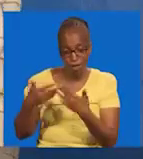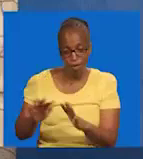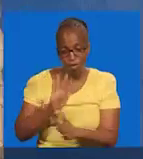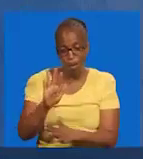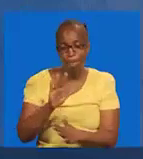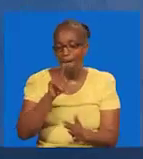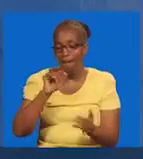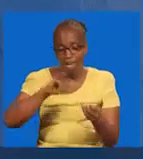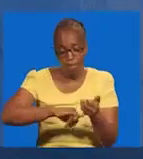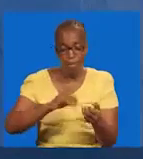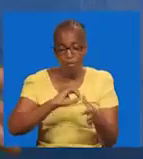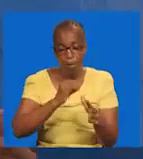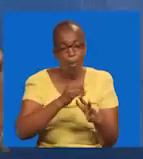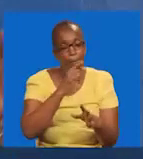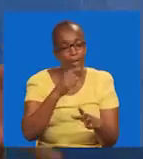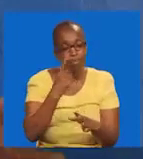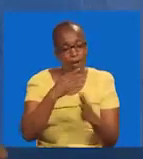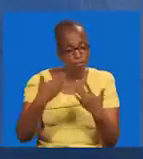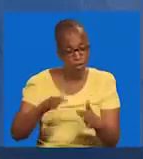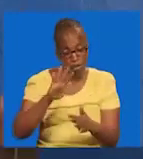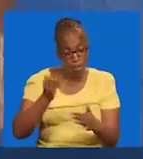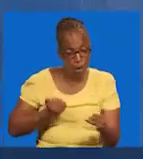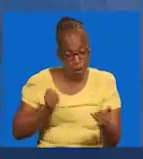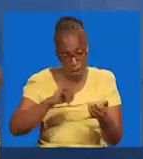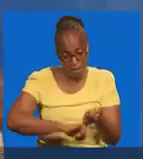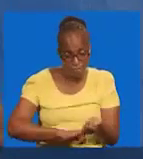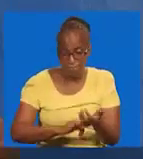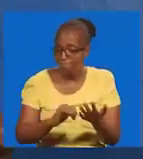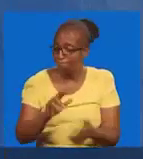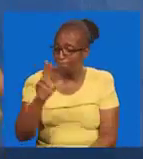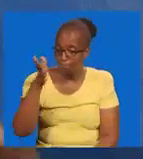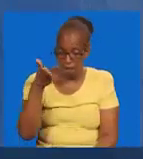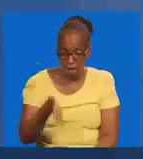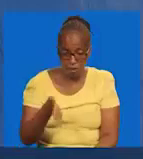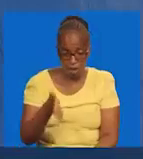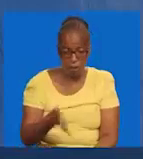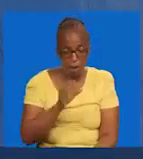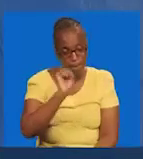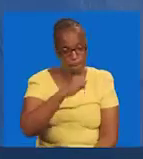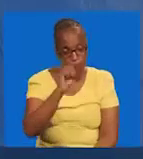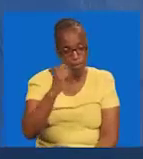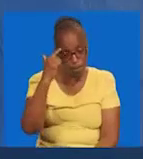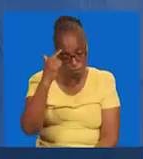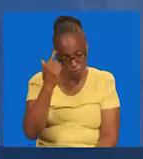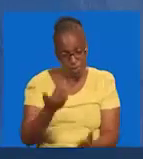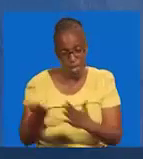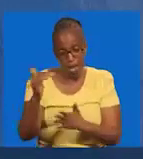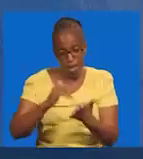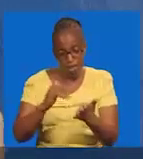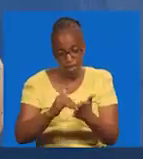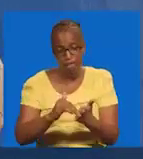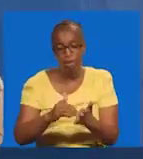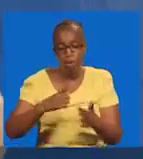zao. Wale buwana ambayo wameachwa na mabibi zao. Akuna tena kuwaza kifo kimeshindwa.